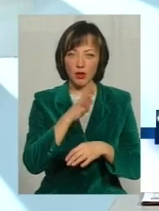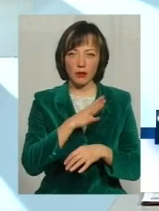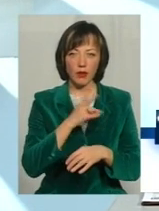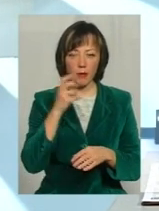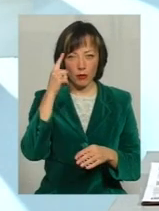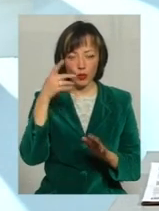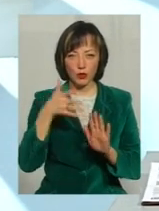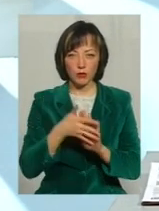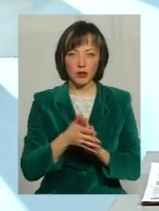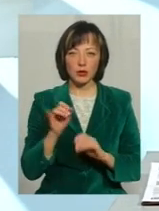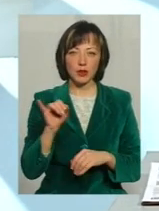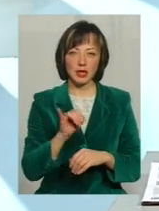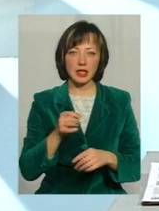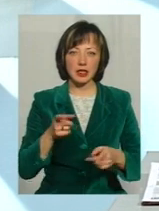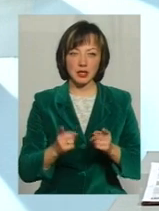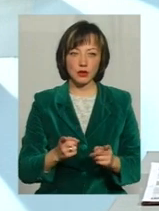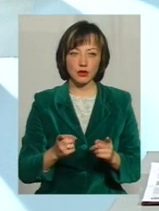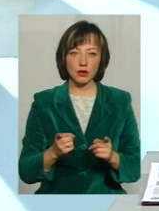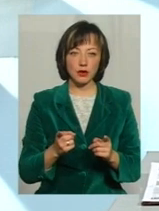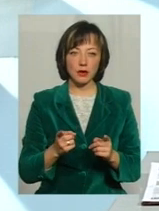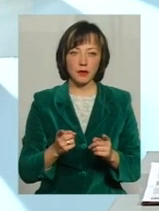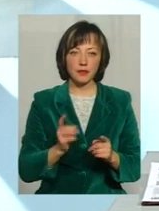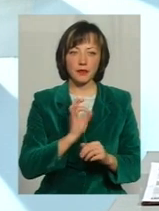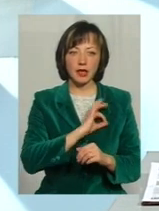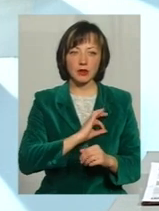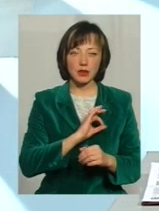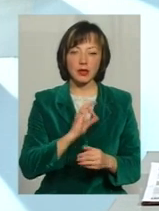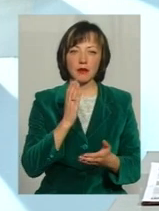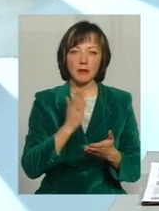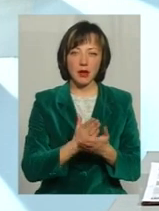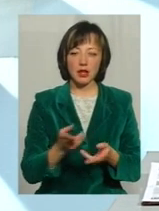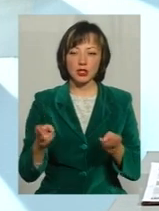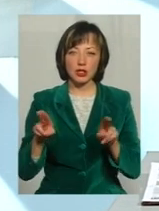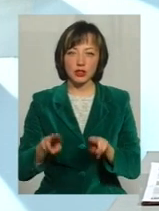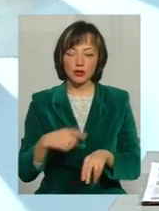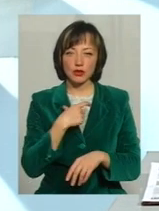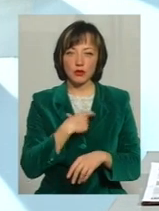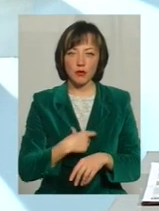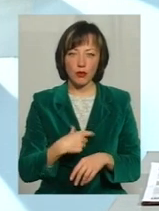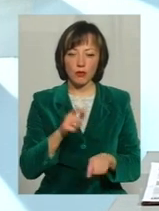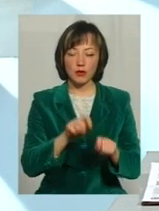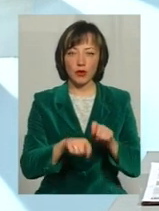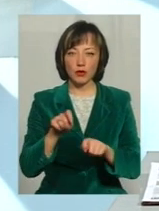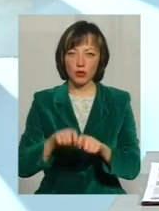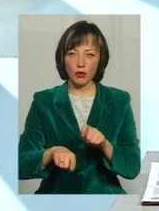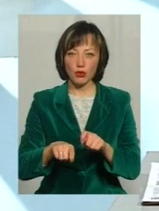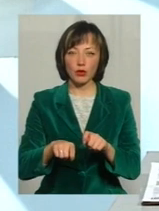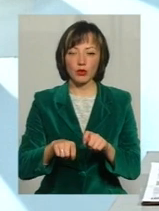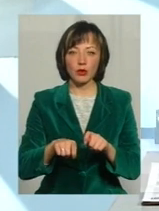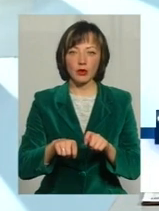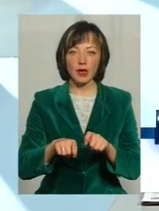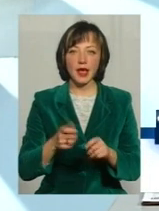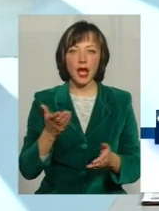непродуманою І дійсно, юстиція мала і залишила собою важлі по контролю І